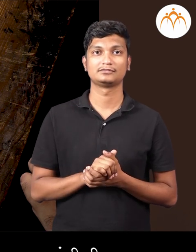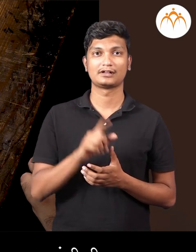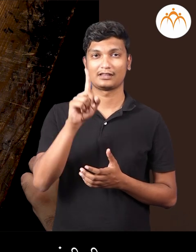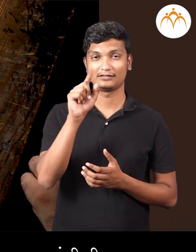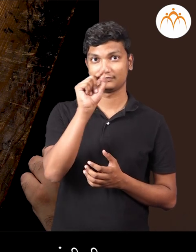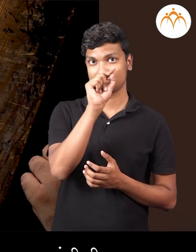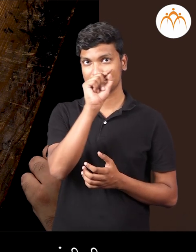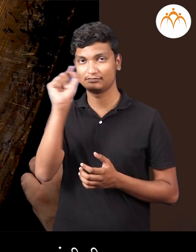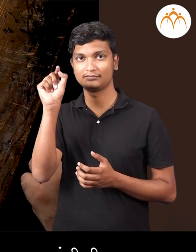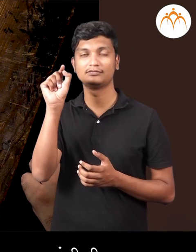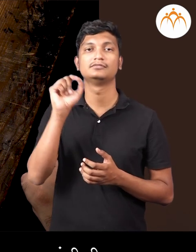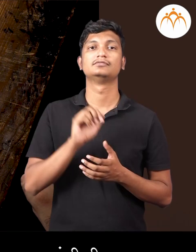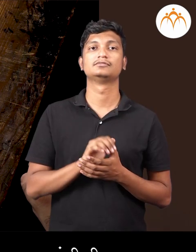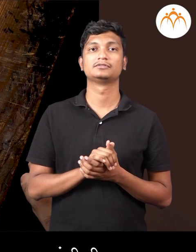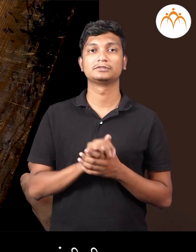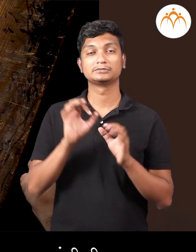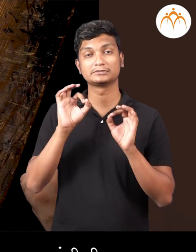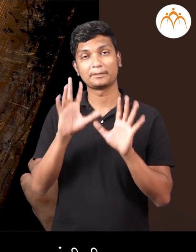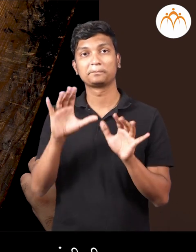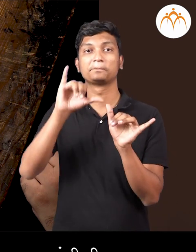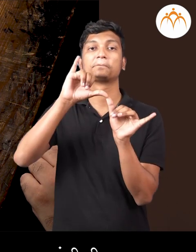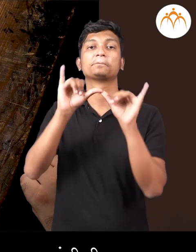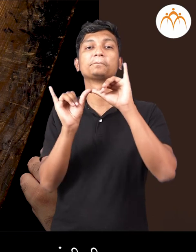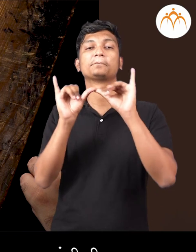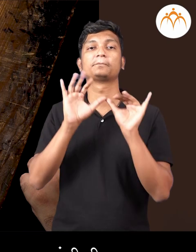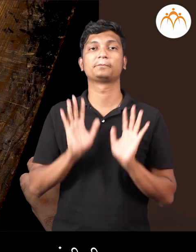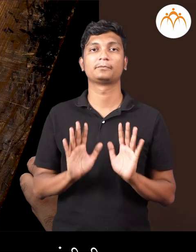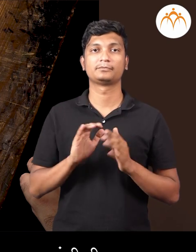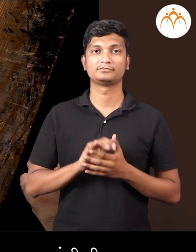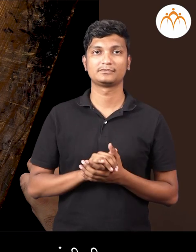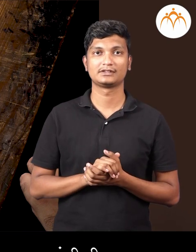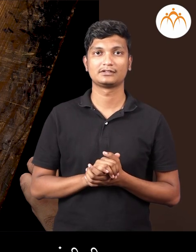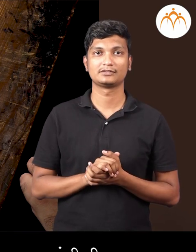आता एक आडवी रेश काड़, ते उड़्याच लाम्बीची।